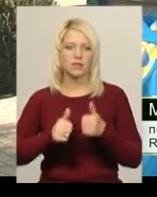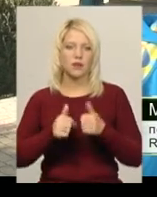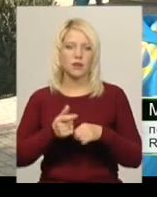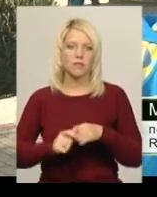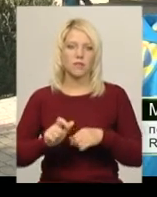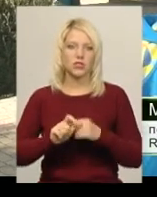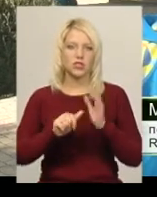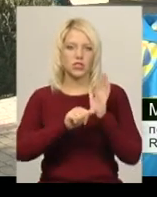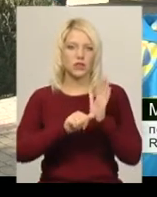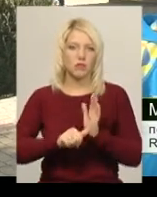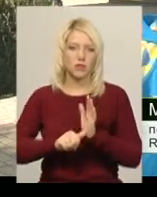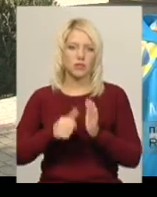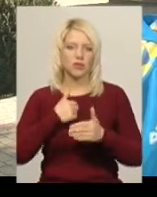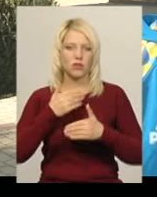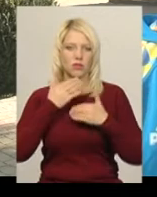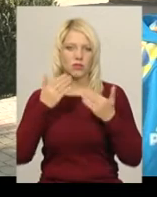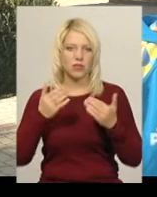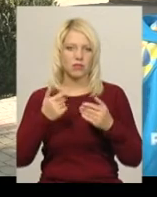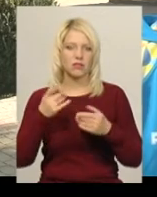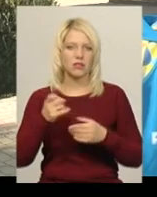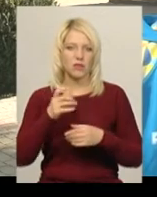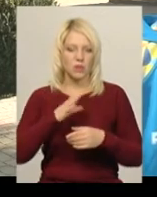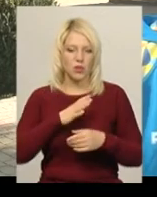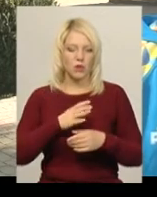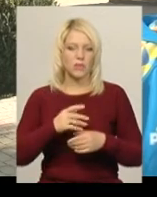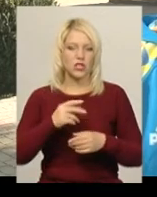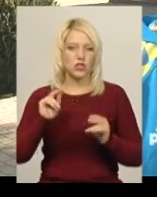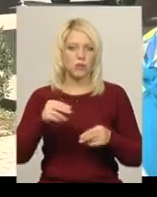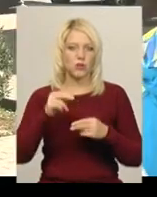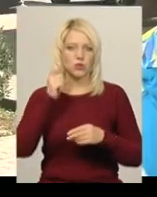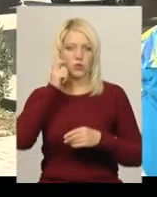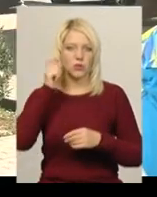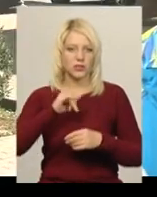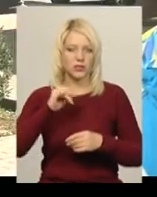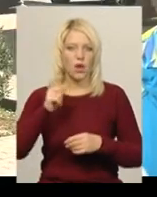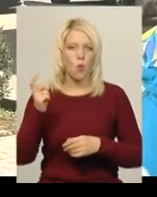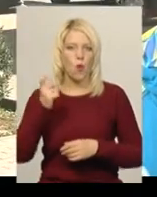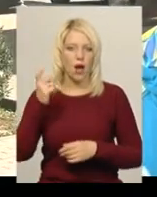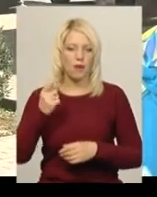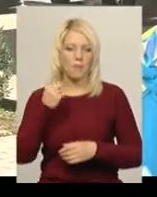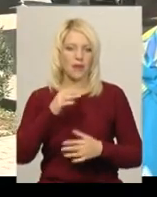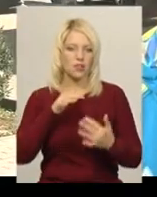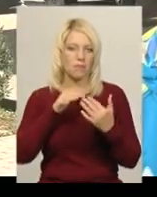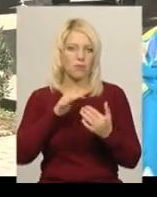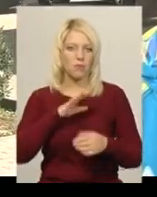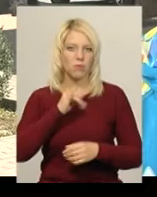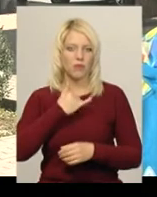шести місяців. Останній старт в мене був чемпіонат України в Харкові. Перший бій в мене був з Білорусі,